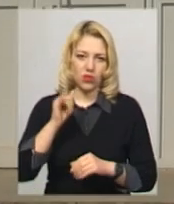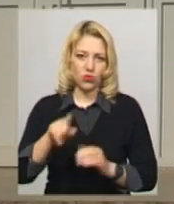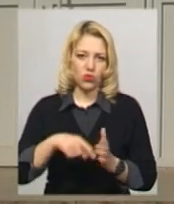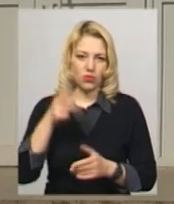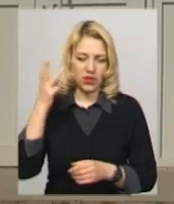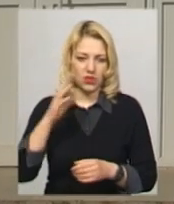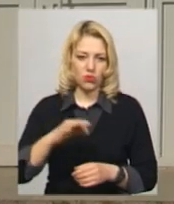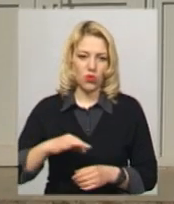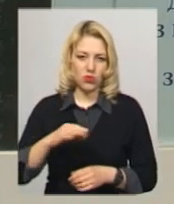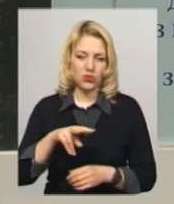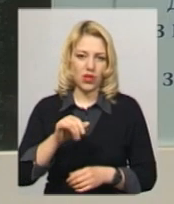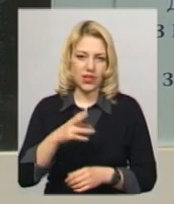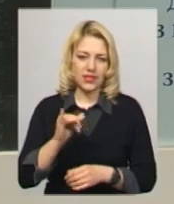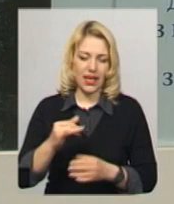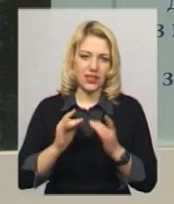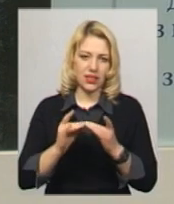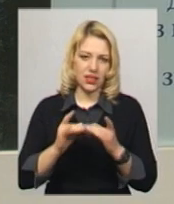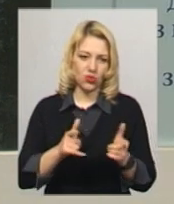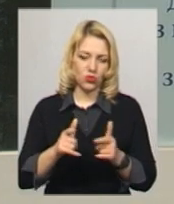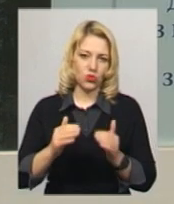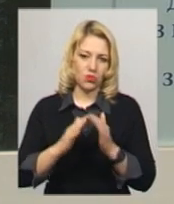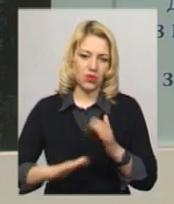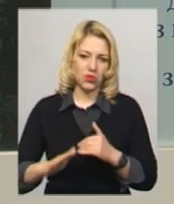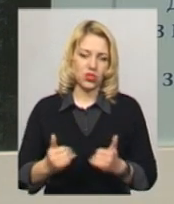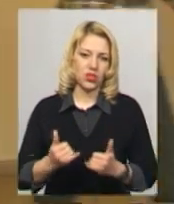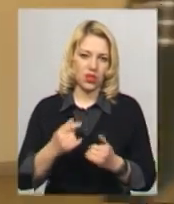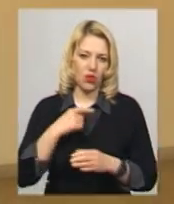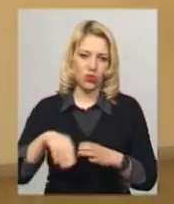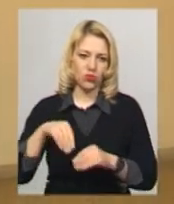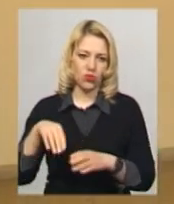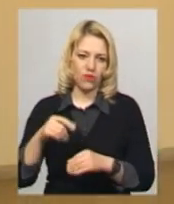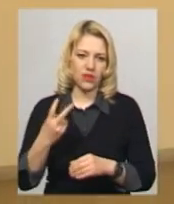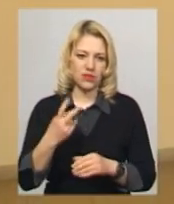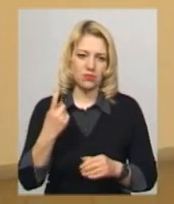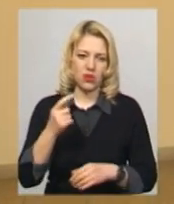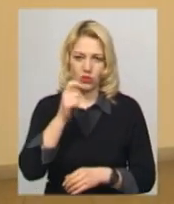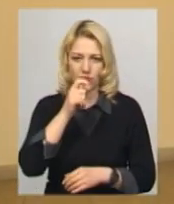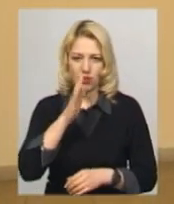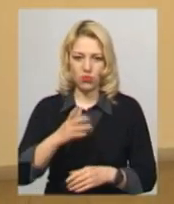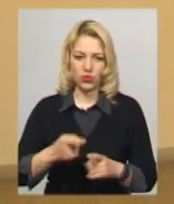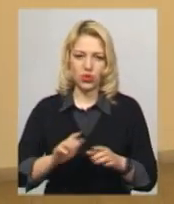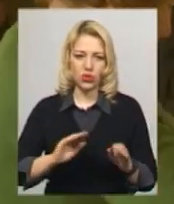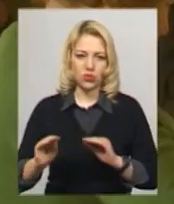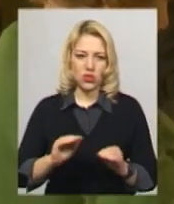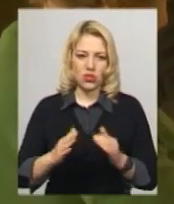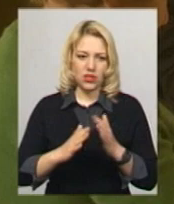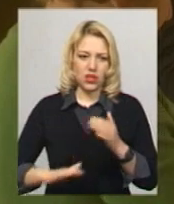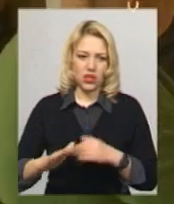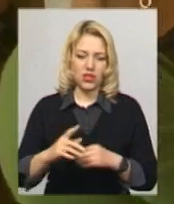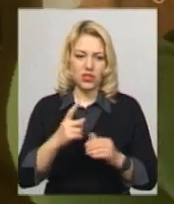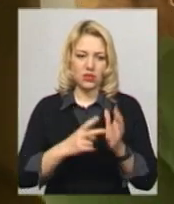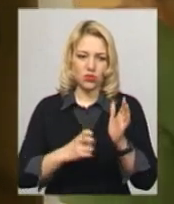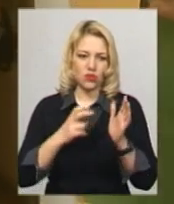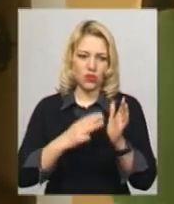Хмельницькому обласному ліцеї інтернаті готують приміщення до голосування. Тут 21 квітня буде розміщуватись дільниця номер 681